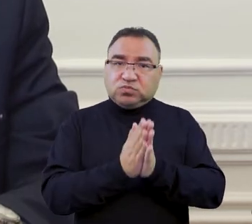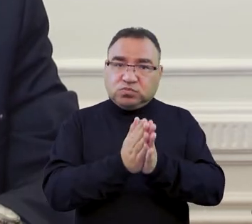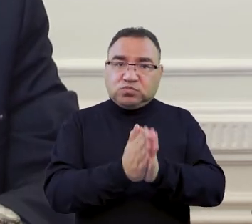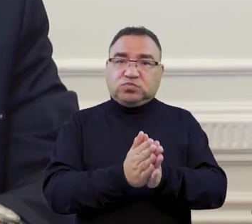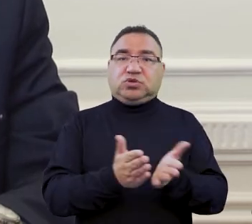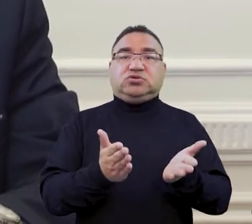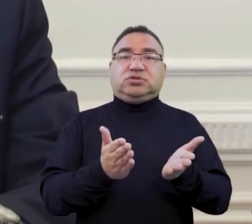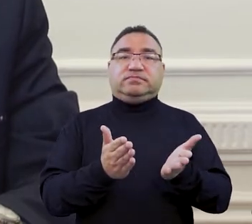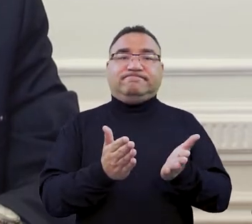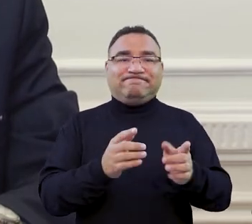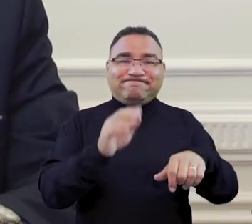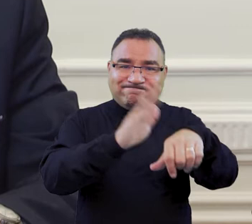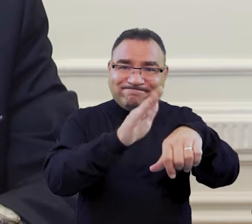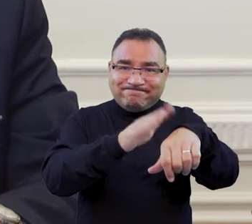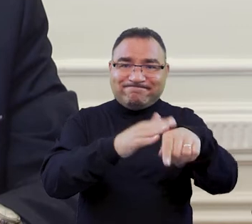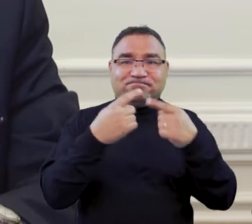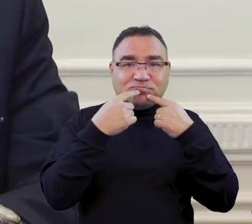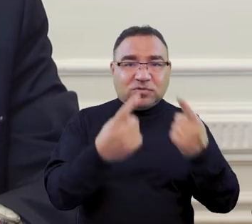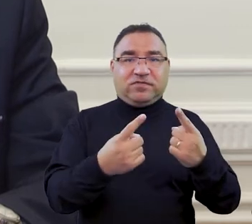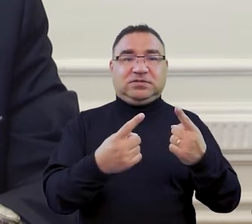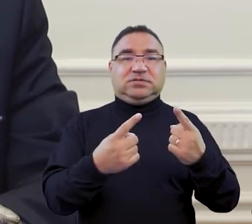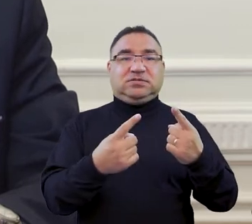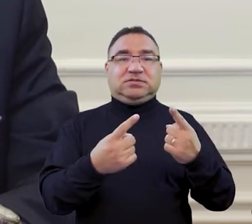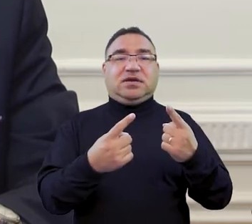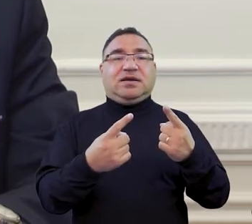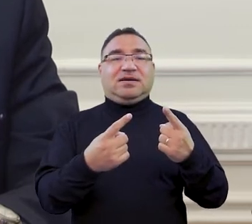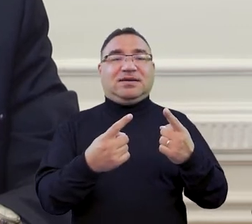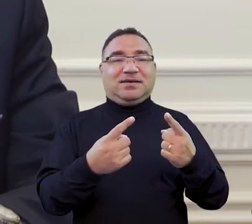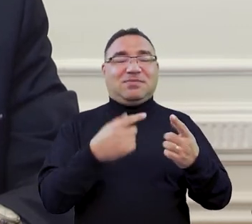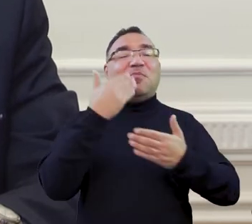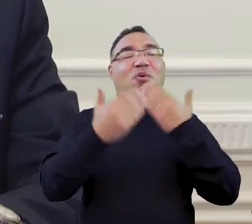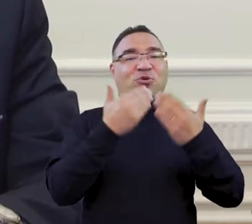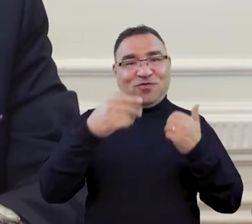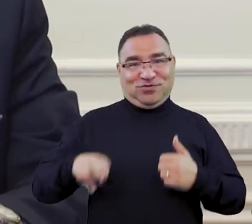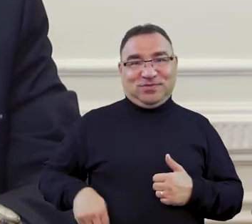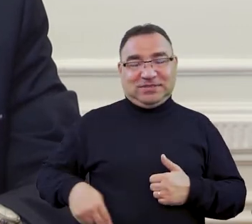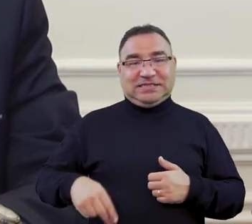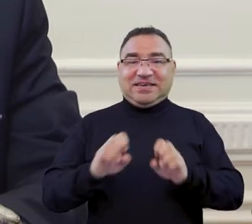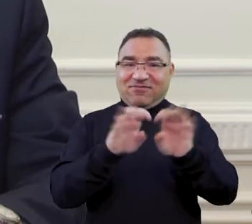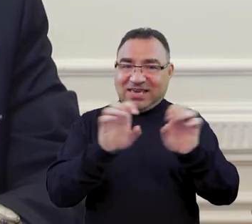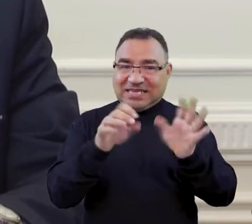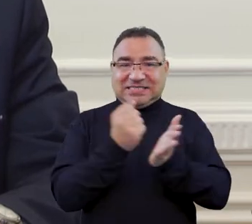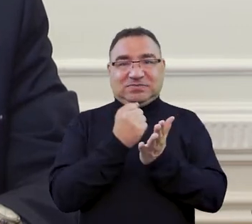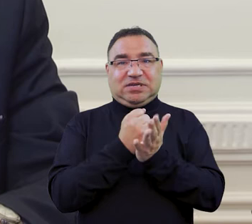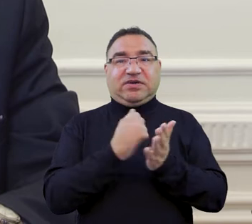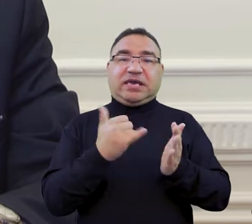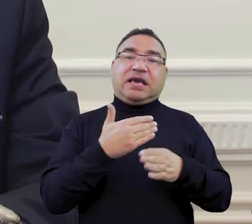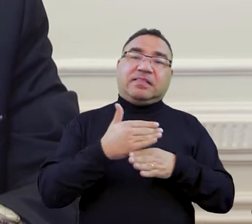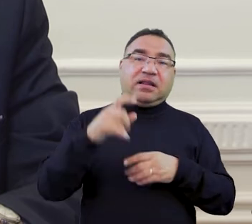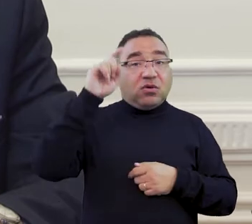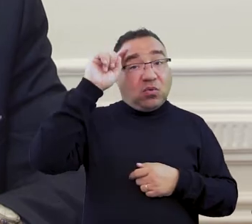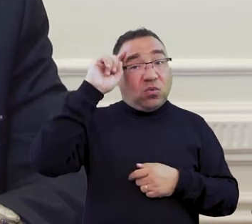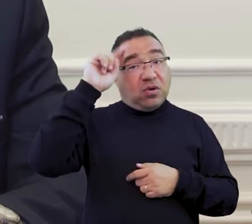się przypomnieć władzom uczelni, pozdrowić od pana ministra i wyjaśnić tą kwestię. Jakby były dalej